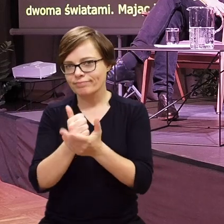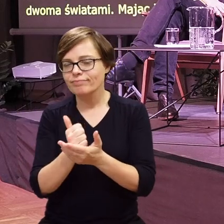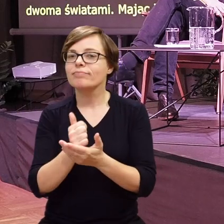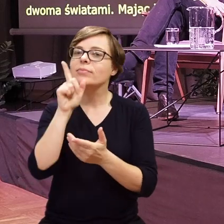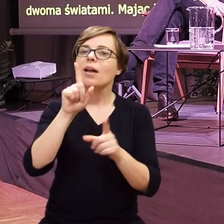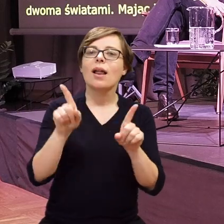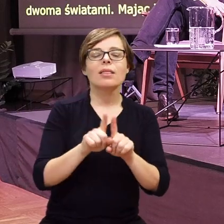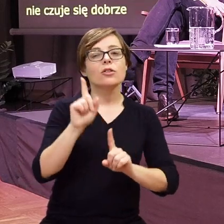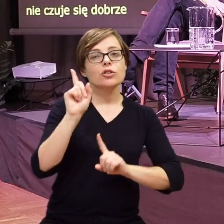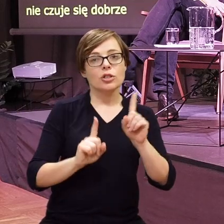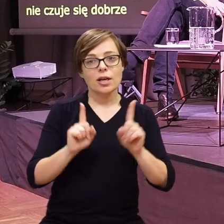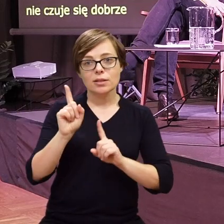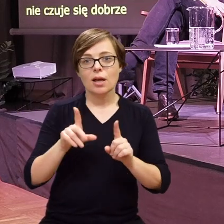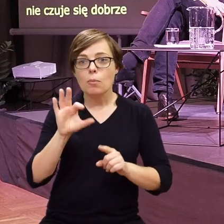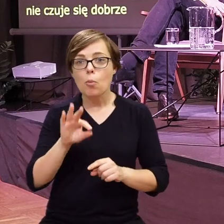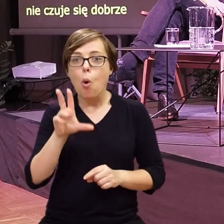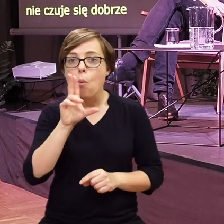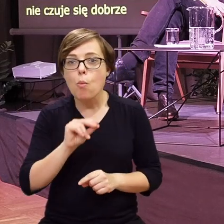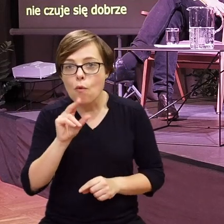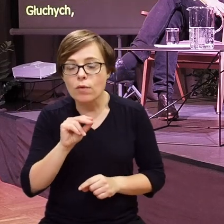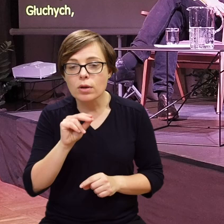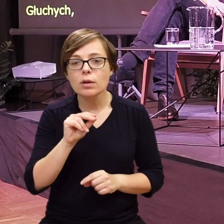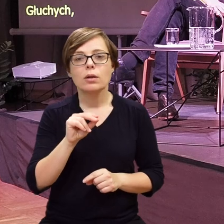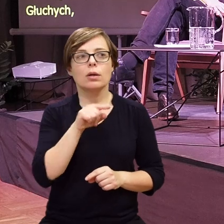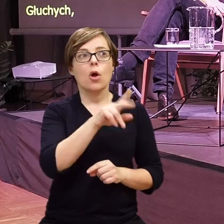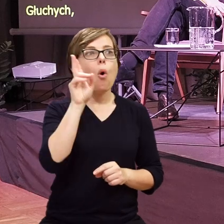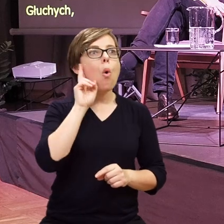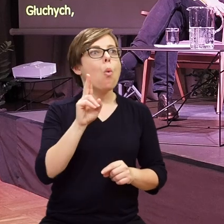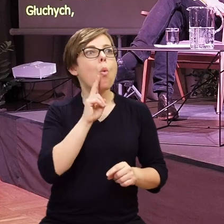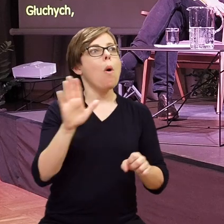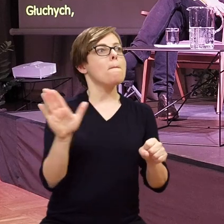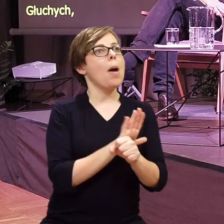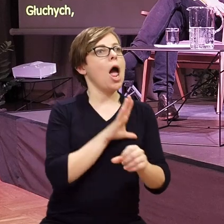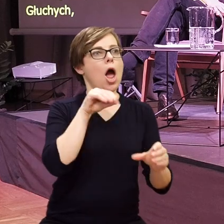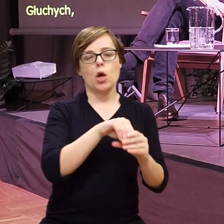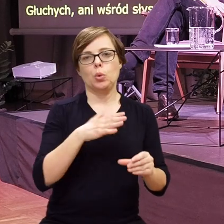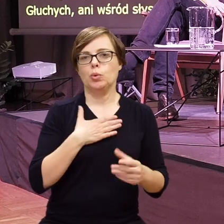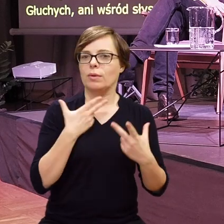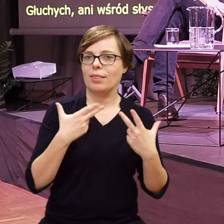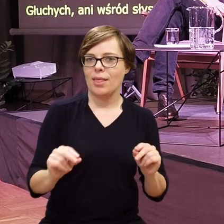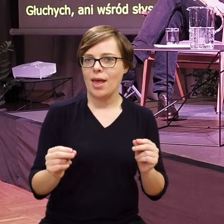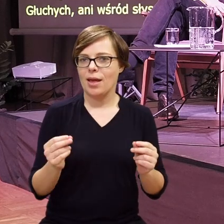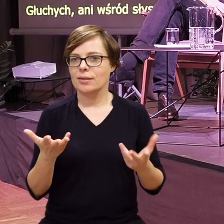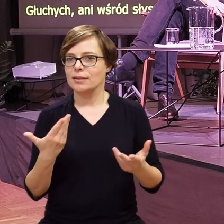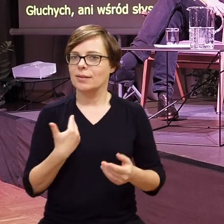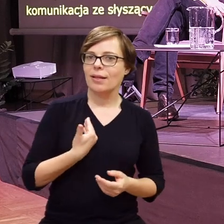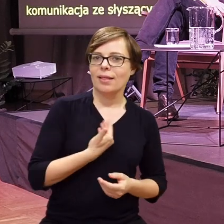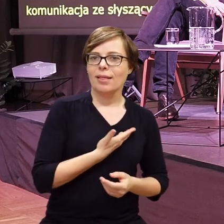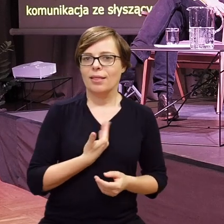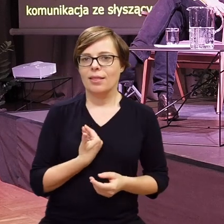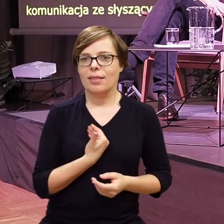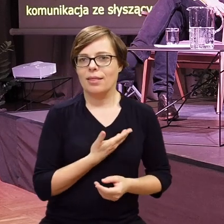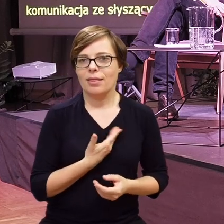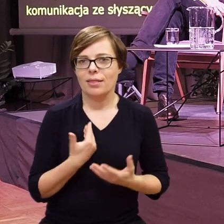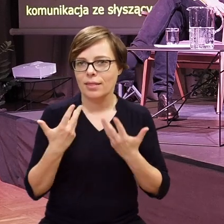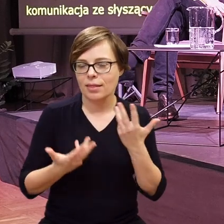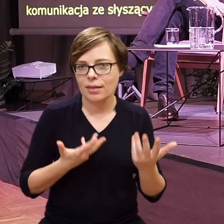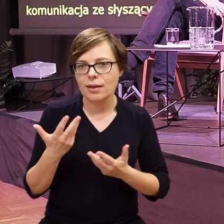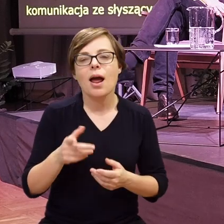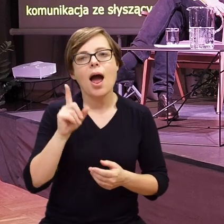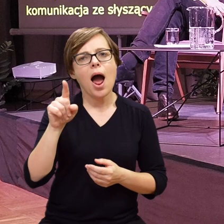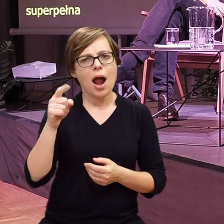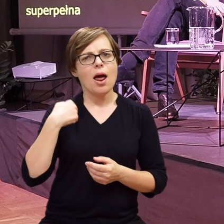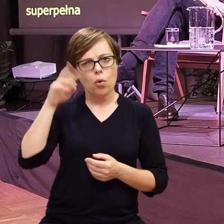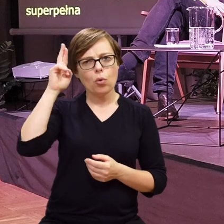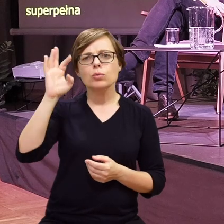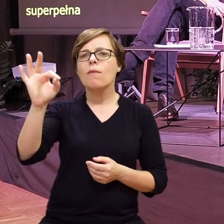Równocześnie czuje czasami, że w związku z tym, że mówi nie czuje się tak do końca wśród głuchych, więc to są bardzo trudne w gruncie rzeczy tożsamościowe pytania, ale rozumiem,